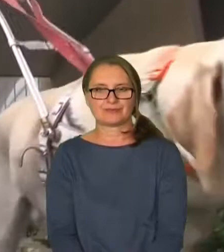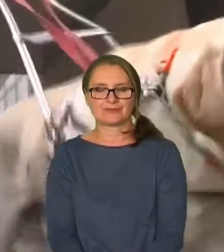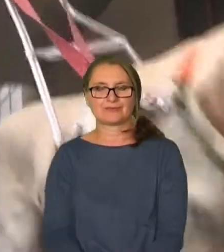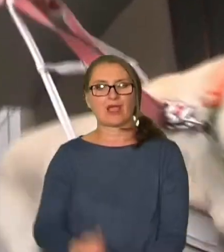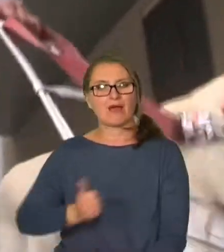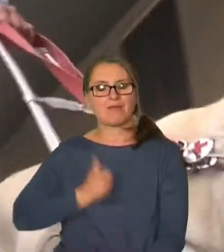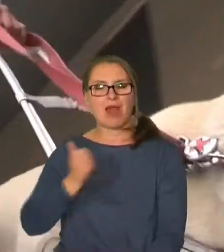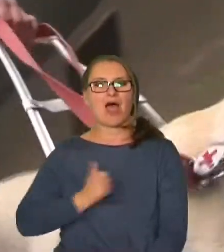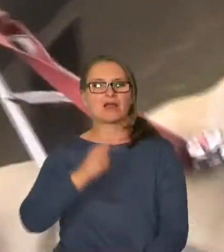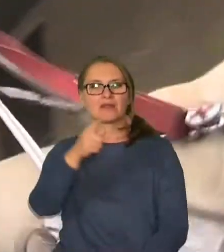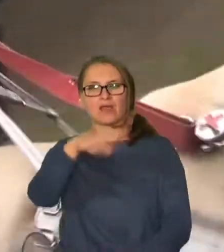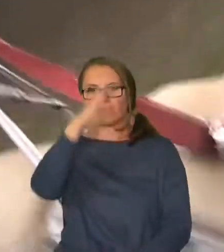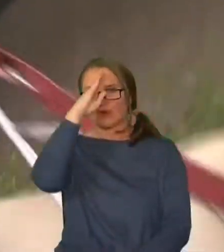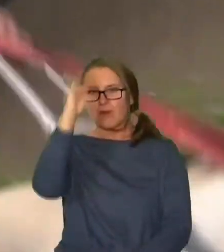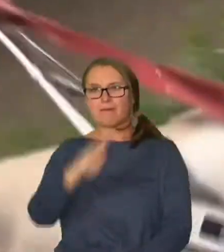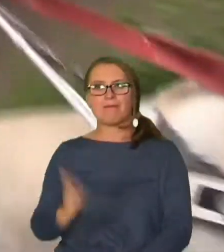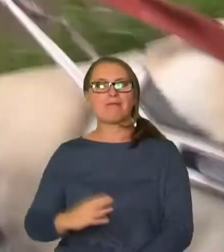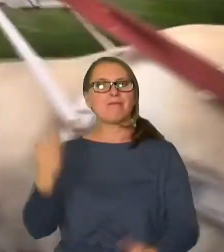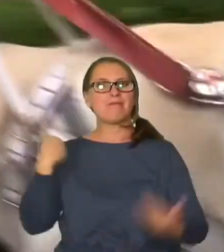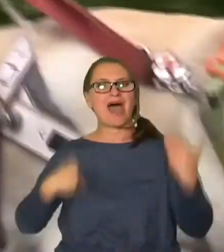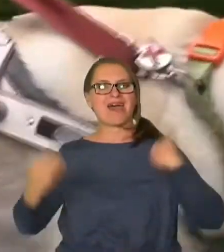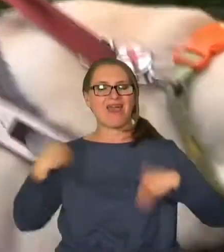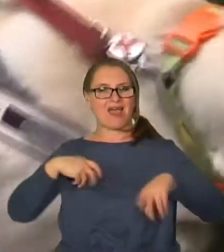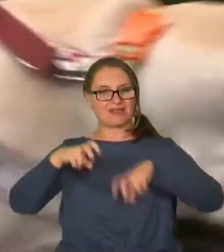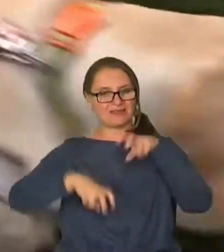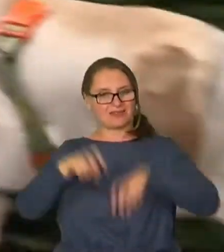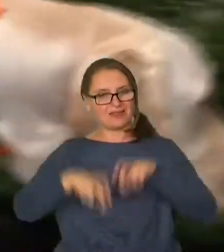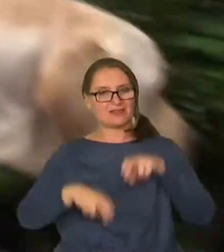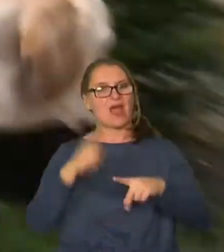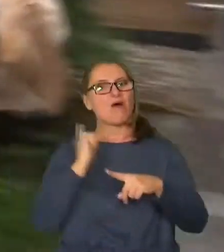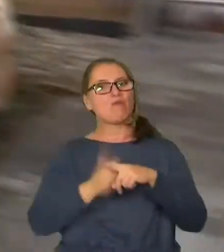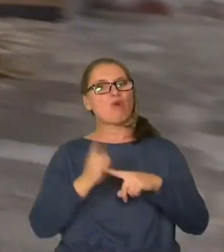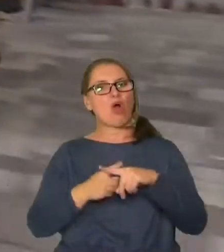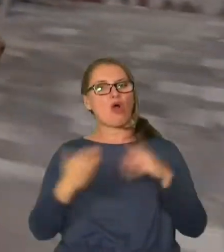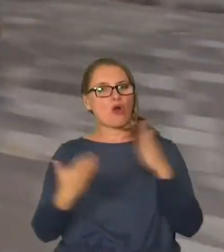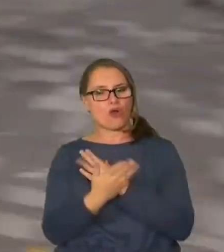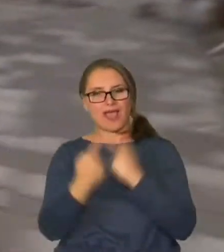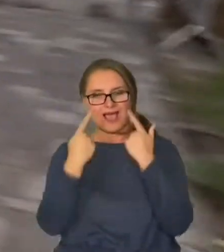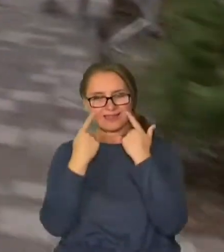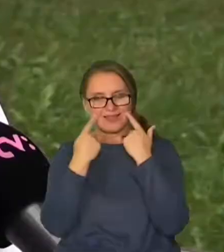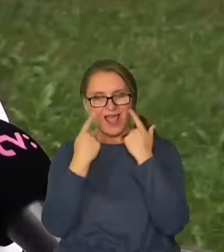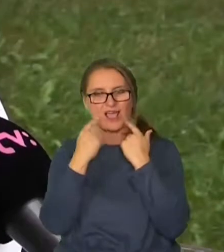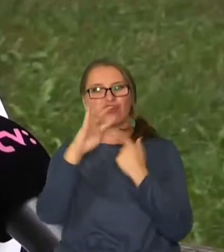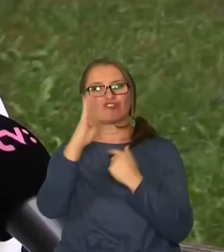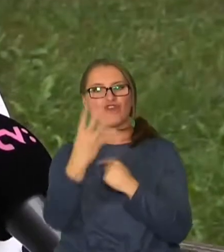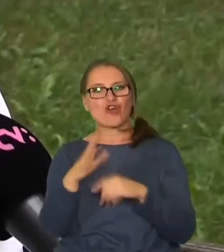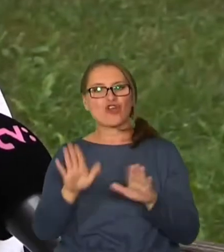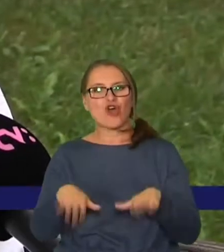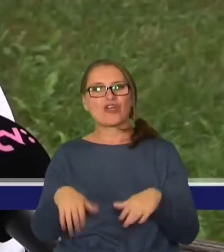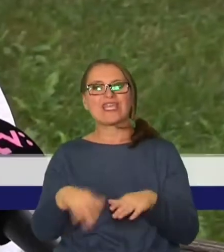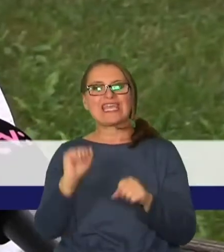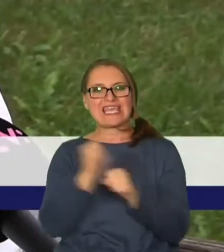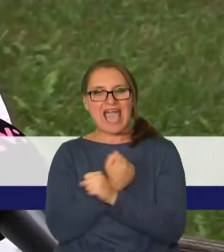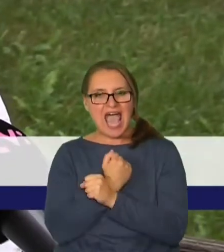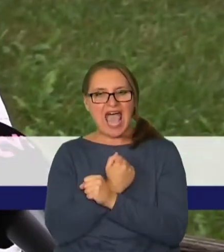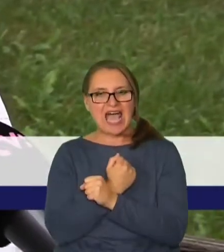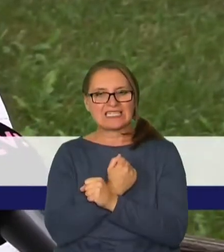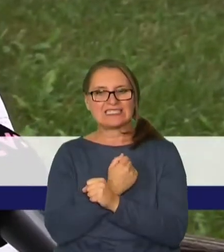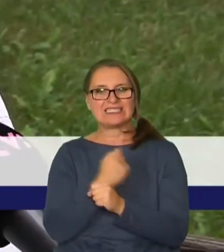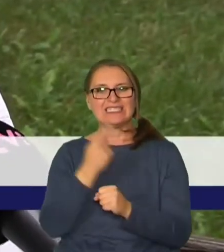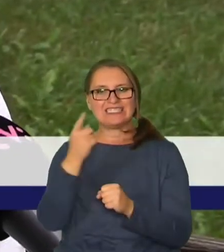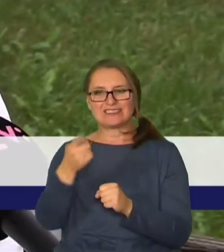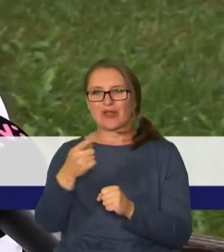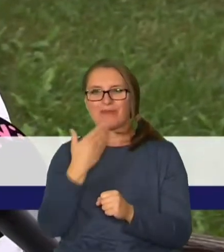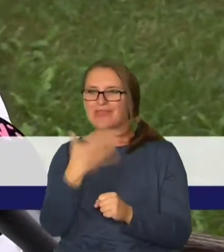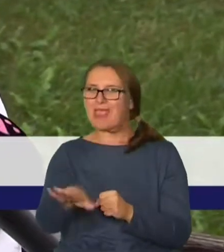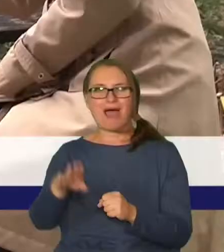Mladému profesionálnemu paracyklistovi už vyše pol roka nahrádza zrak štvornohy Gazi. Od decembra som nemal rozbitú hlavu, takže